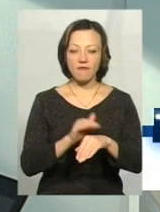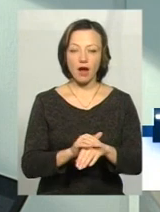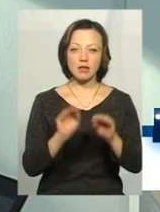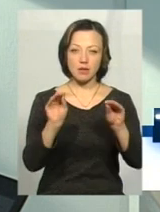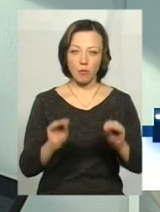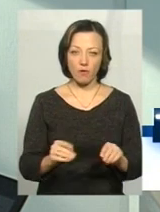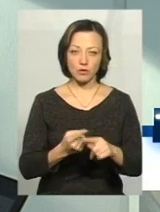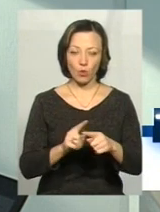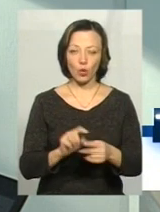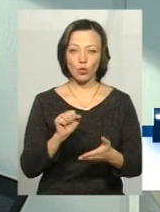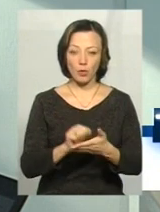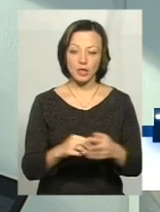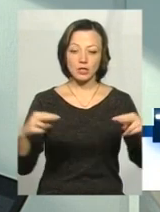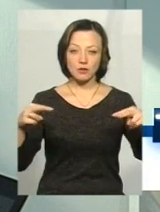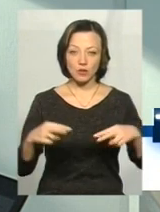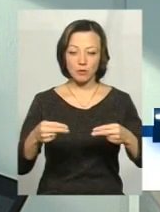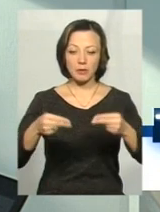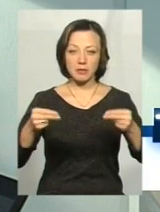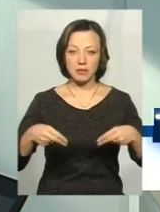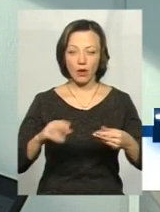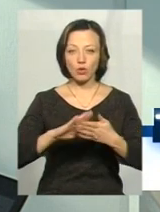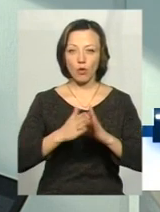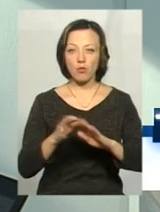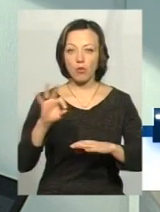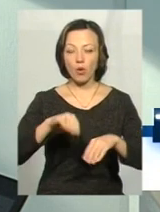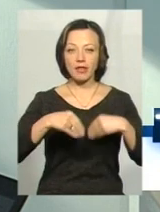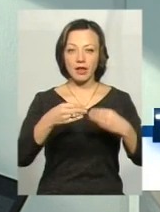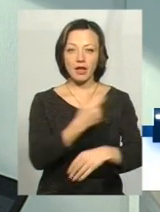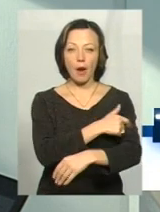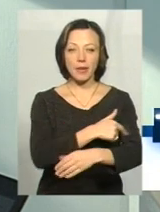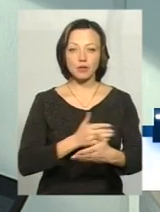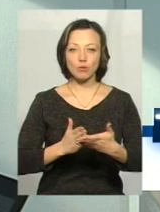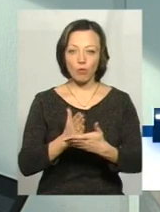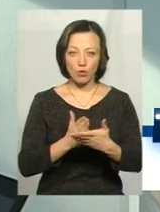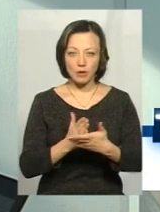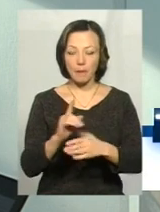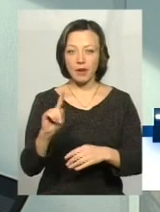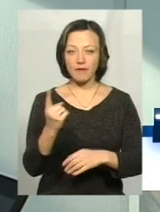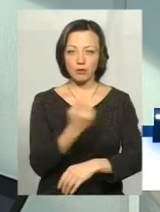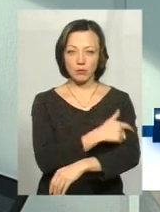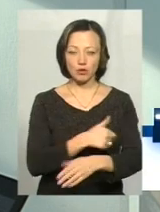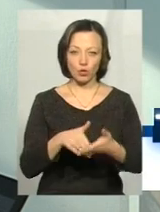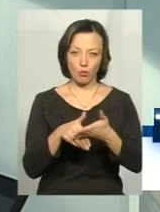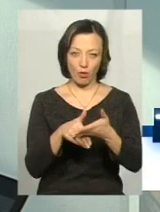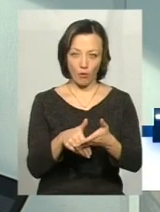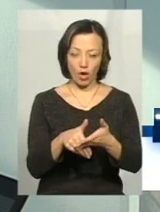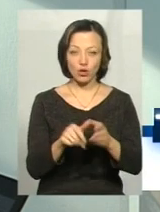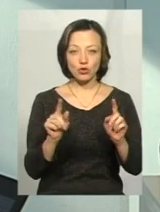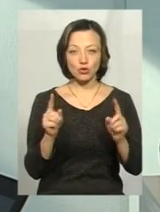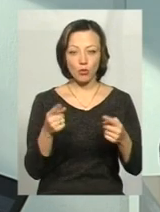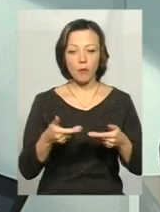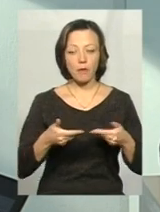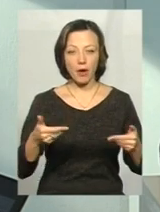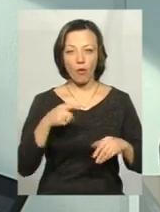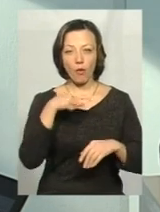декларації буде свідчити про укладення договору про надання медичних послуг, саме на надання первинної медичної допомоги. Чому ми